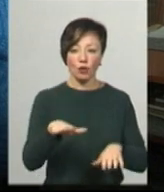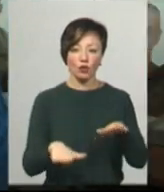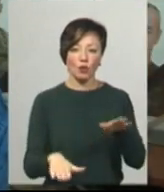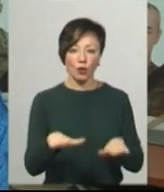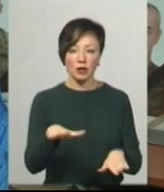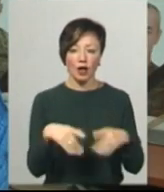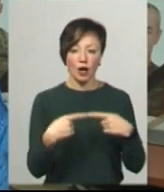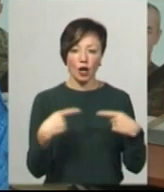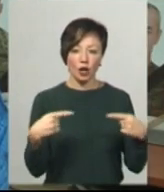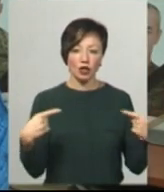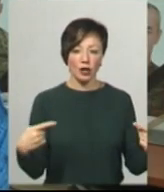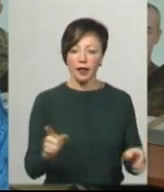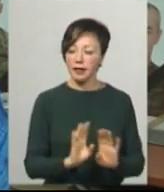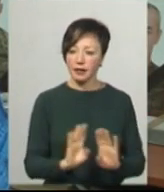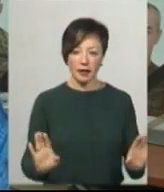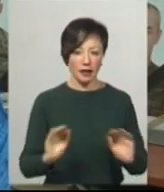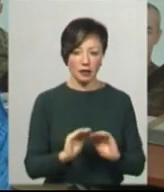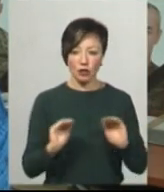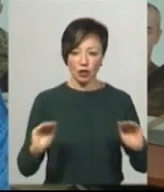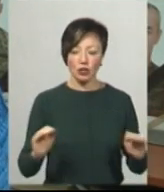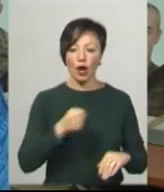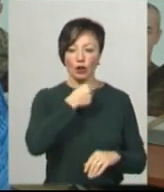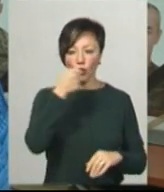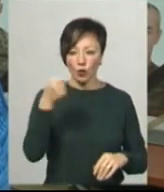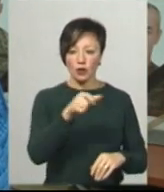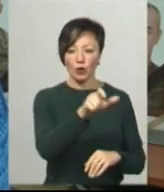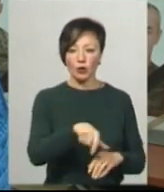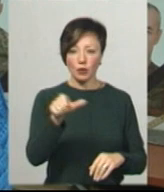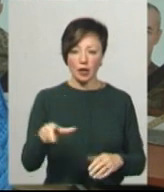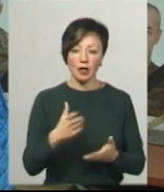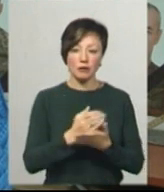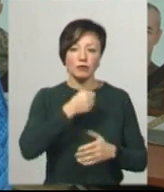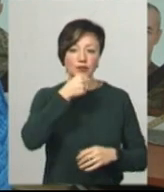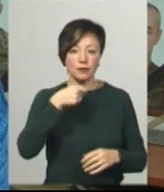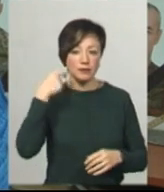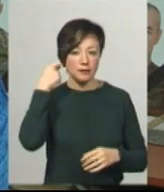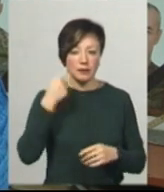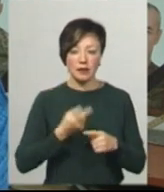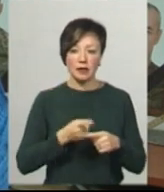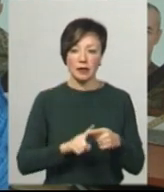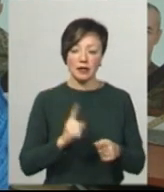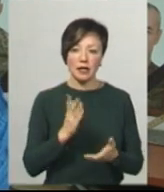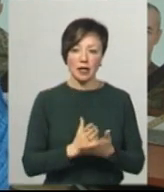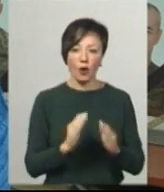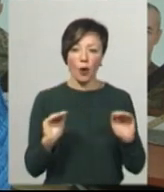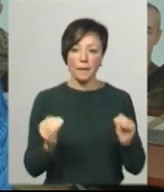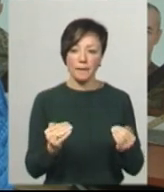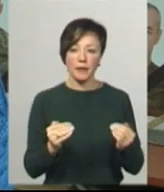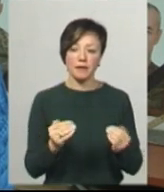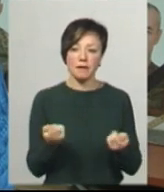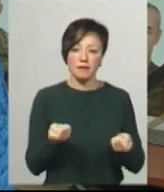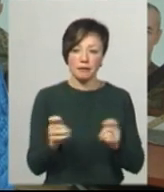речей. Не дитячі, а дорослі для людей, котрі є похилого віку, котрі є обмежені в